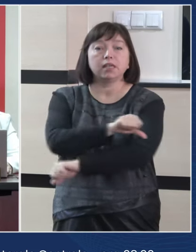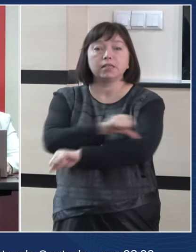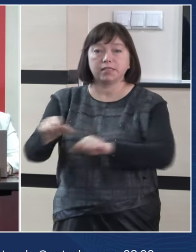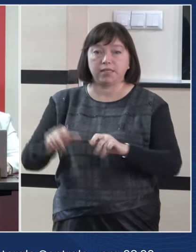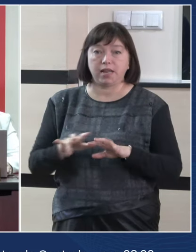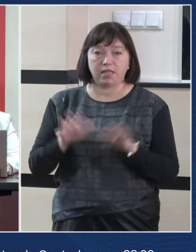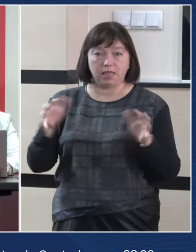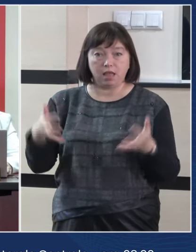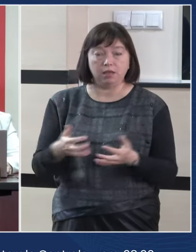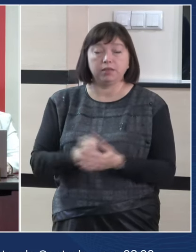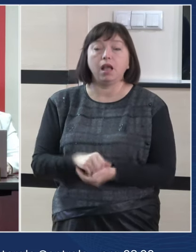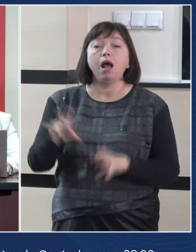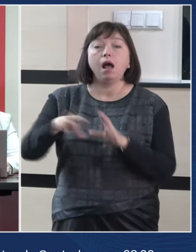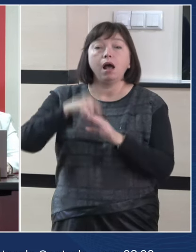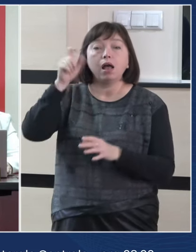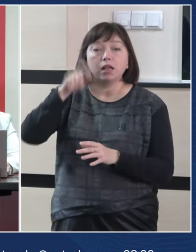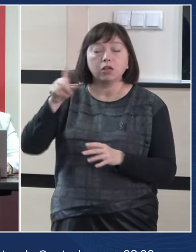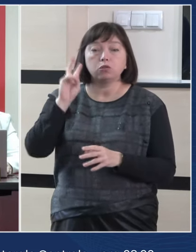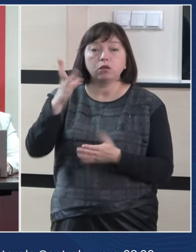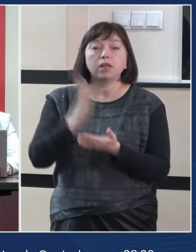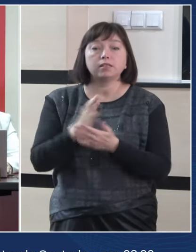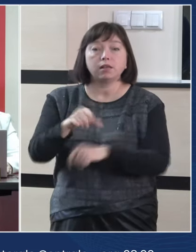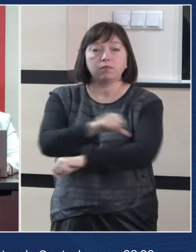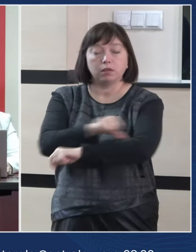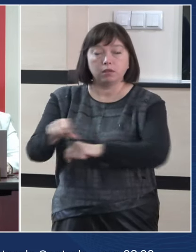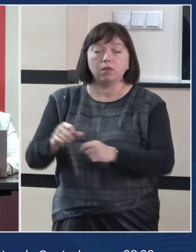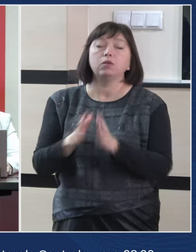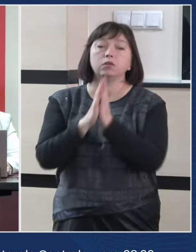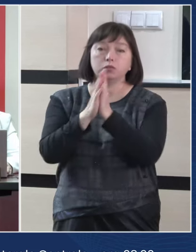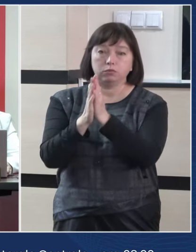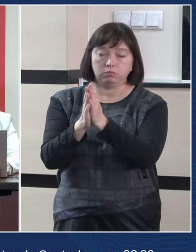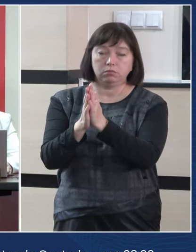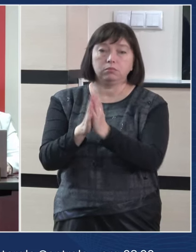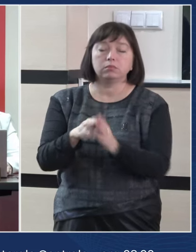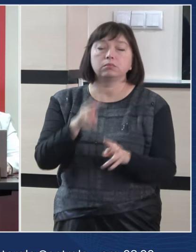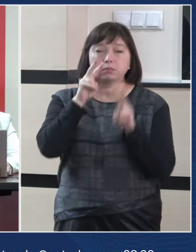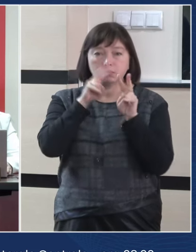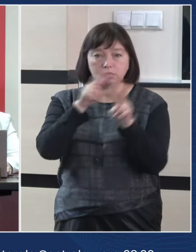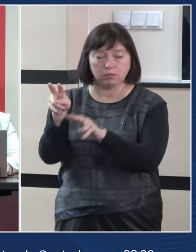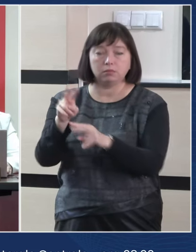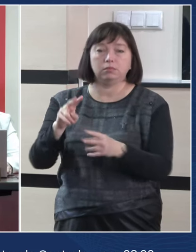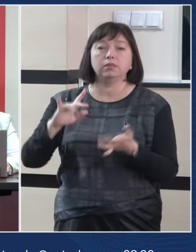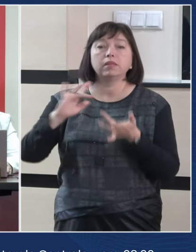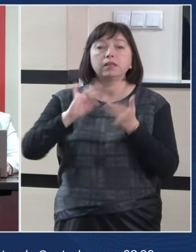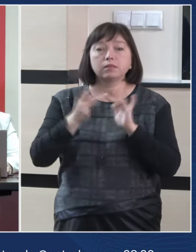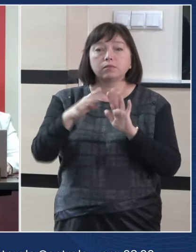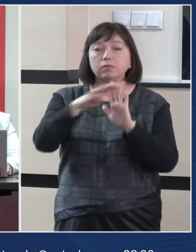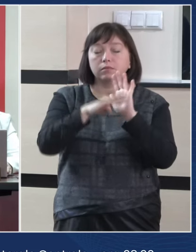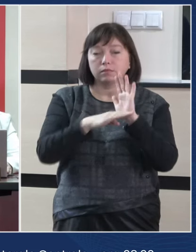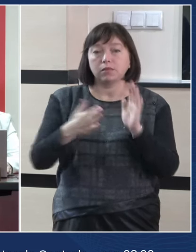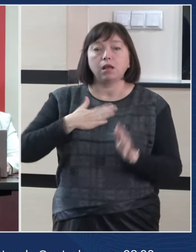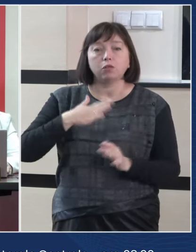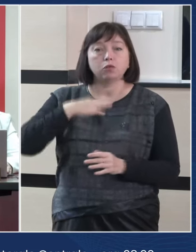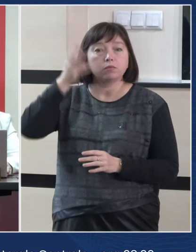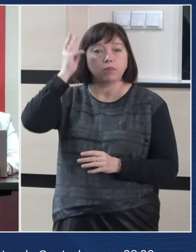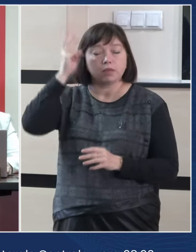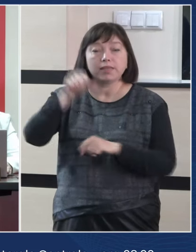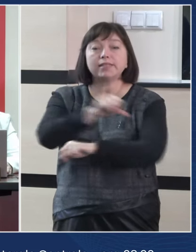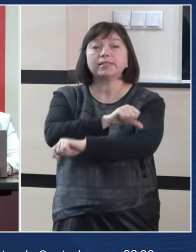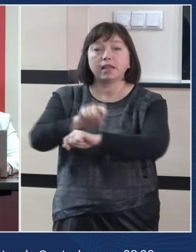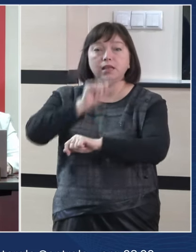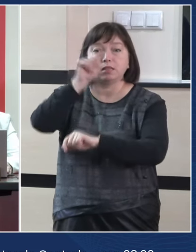Alegătorii aflați peste hotare sunt rugați să urmărească paginile ambasadelor noastre în